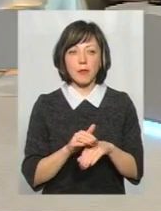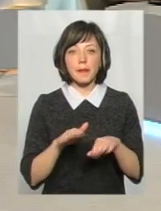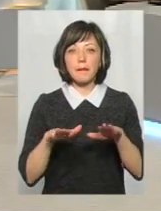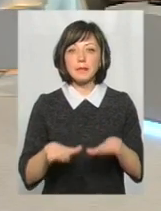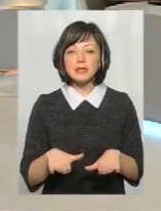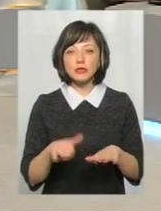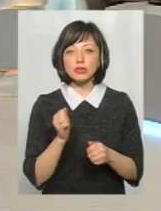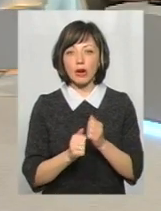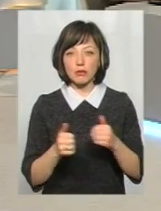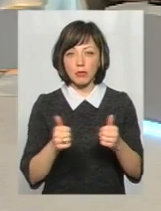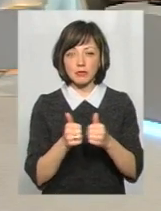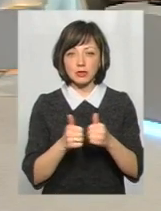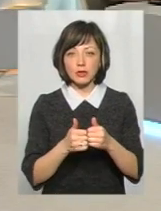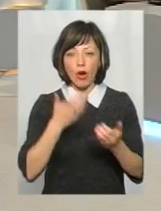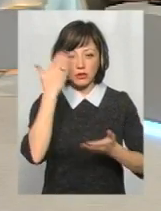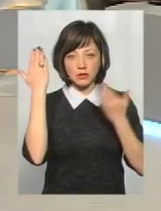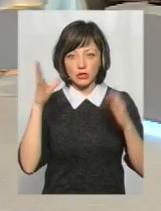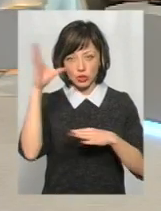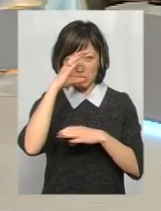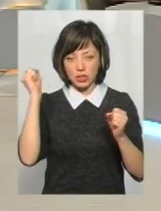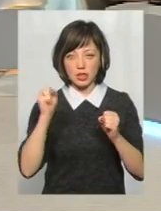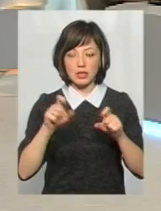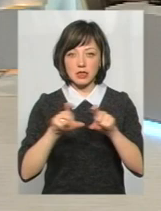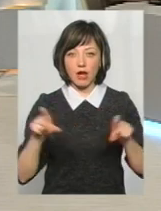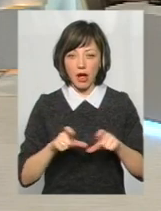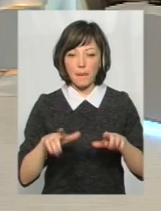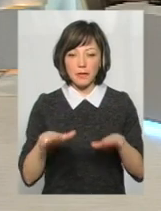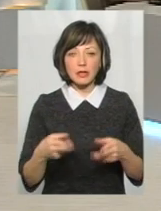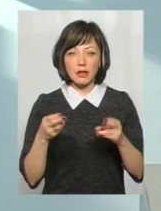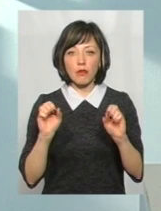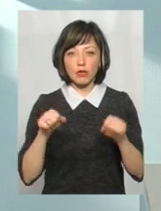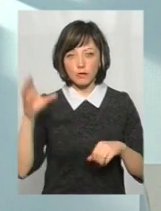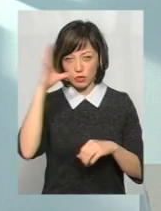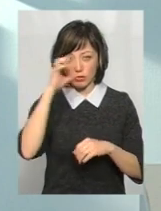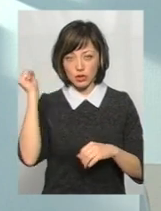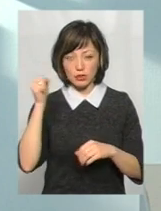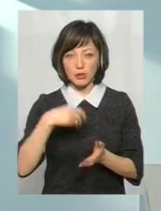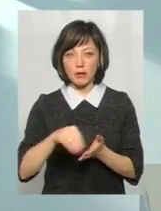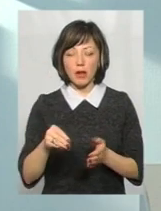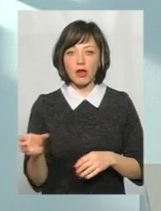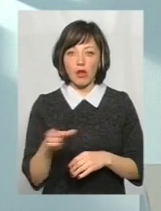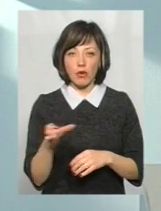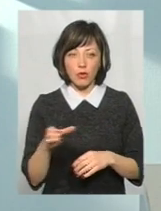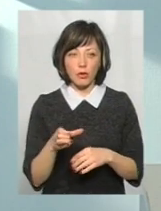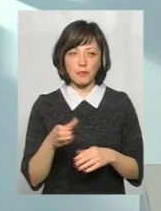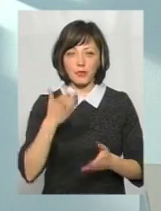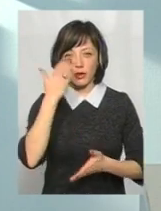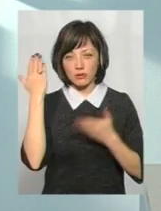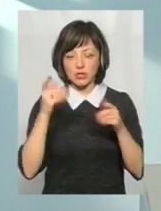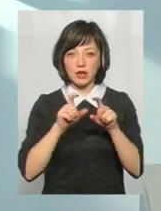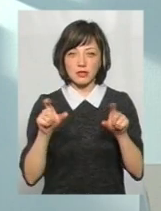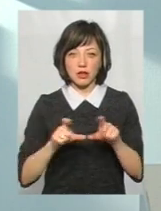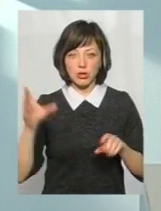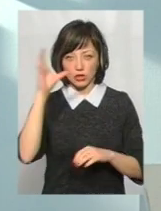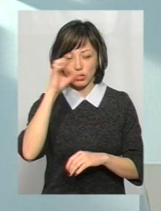місць концентрації, то це поблизу розважальних нічних закладів, а також місць, де можна вночі все ж таки придбати алкоголь. це ті самі розважальні заклади